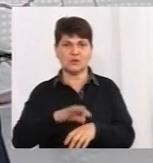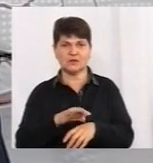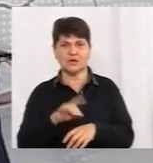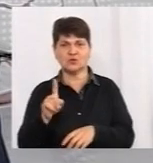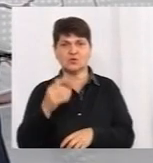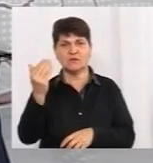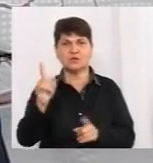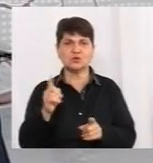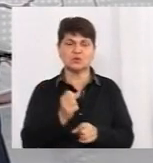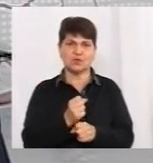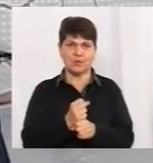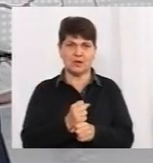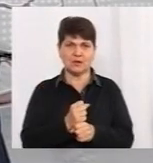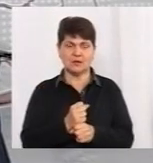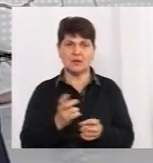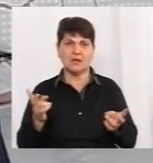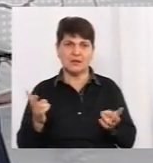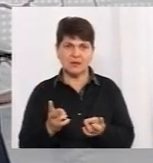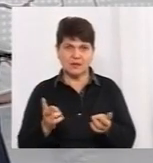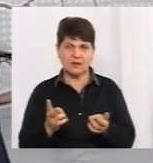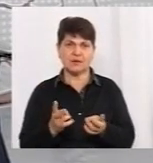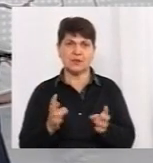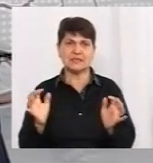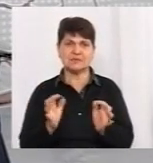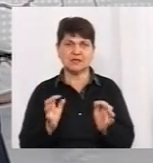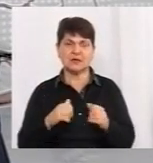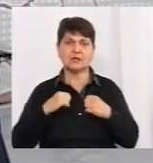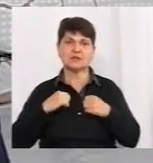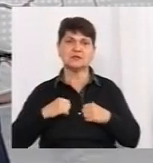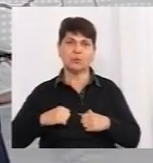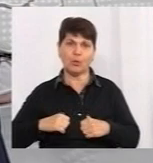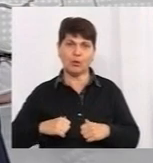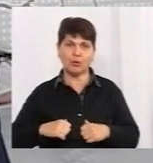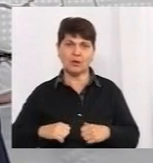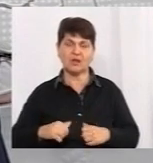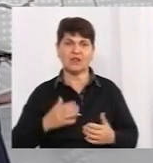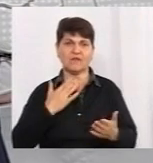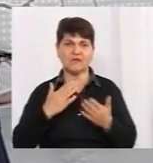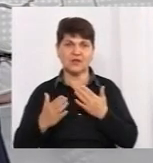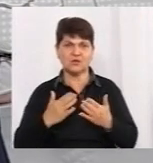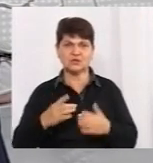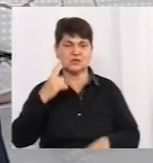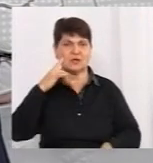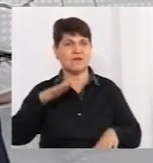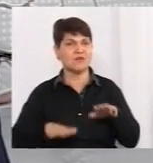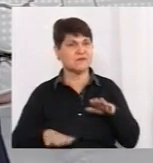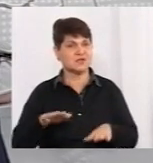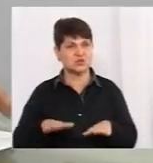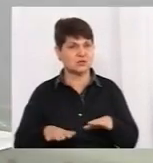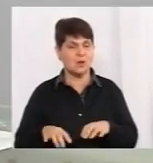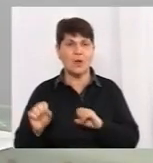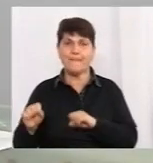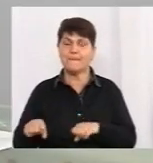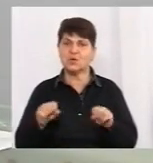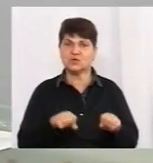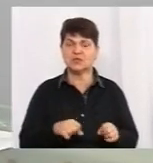роблять, чи щось інше. Треба все-таки зберігати спокій і відноситись виважено. Можливо, все ж